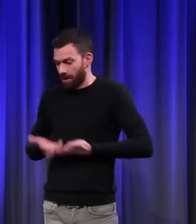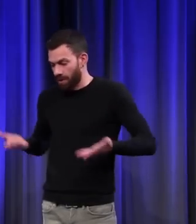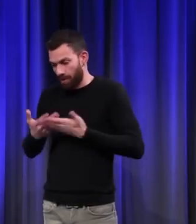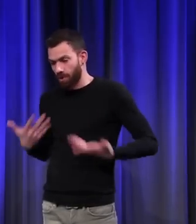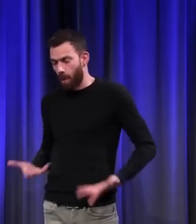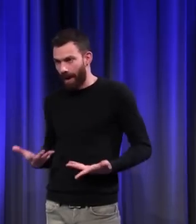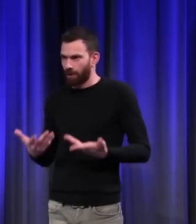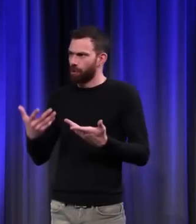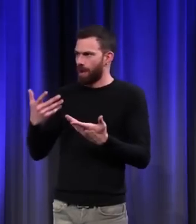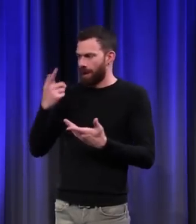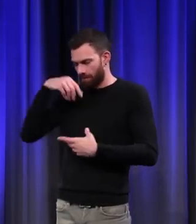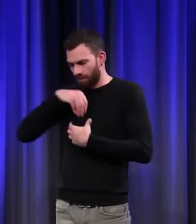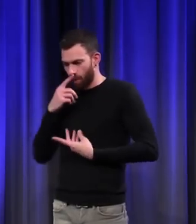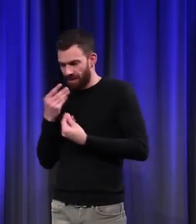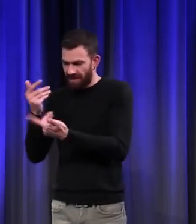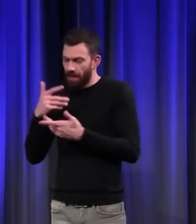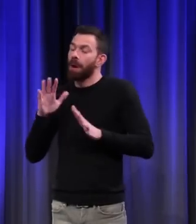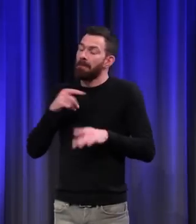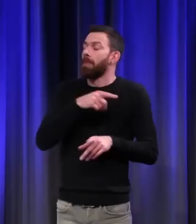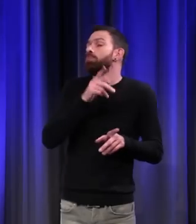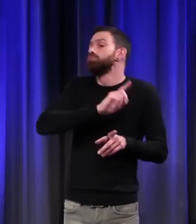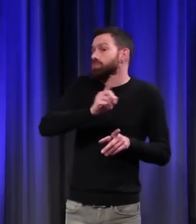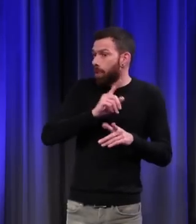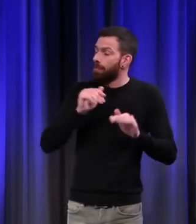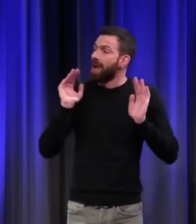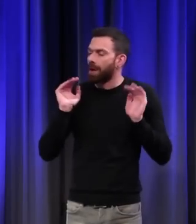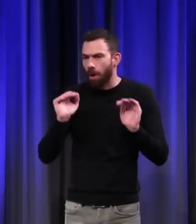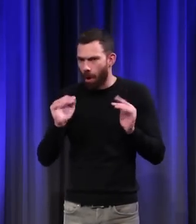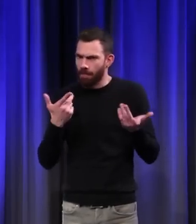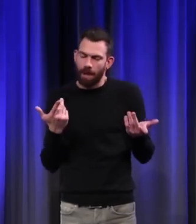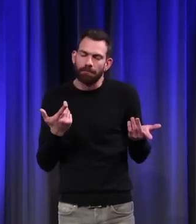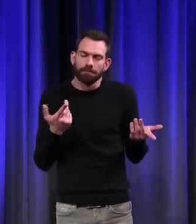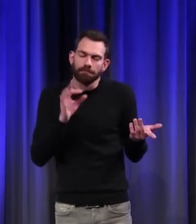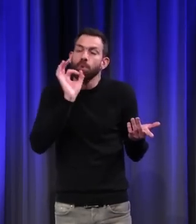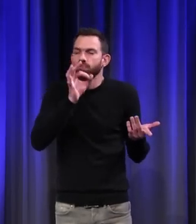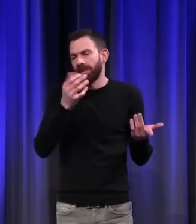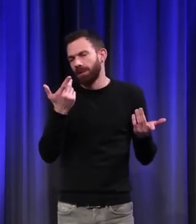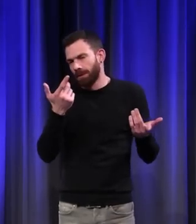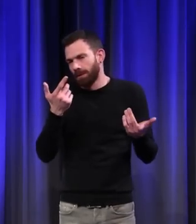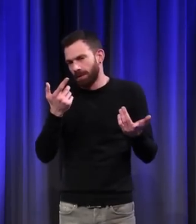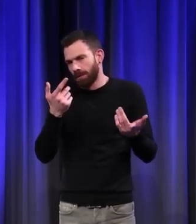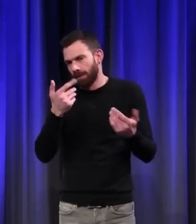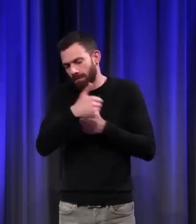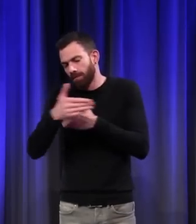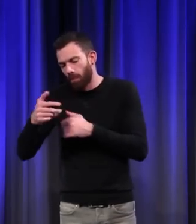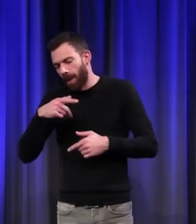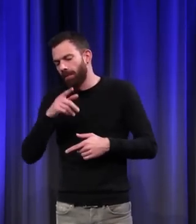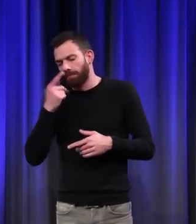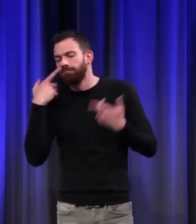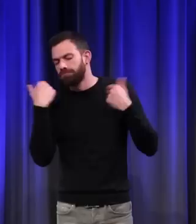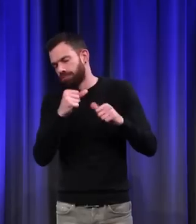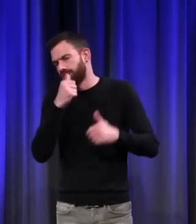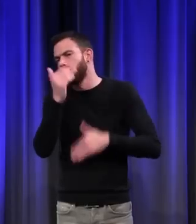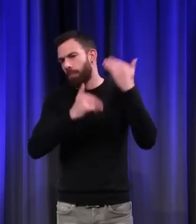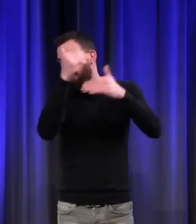les plus actuelles. Mais en même temps, il est indéniable que dans certains domaines, il y a des progrès au Moyen Âge,